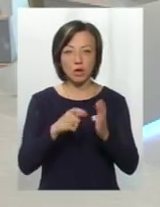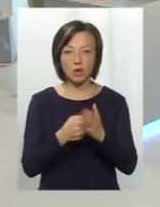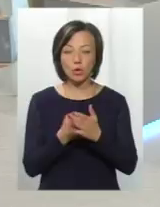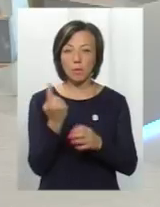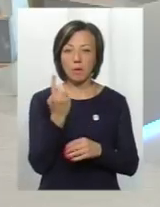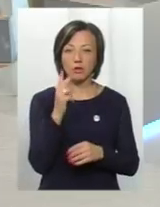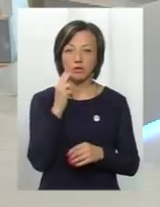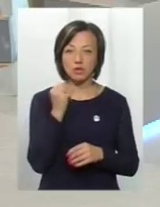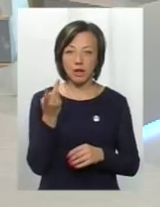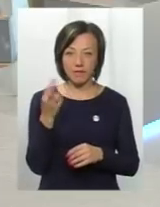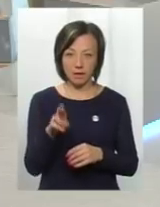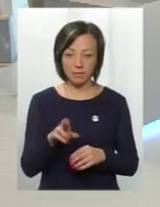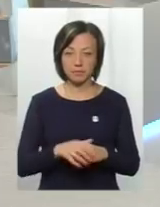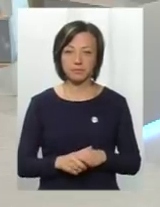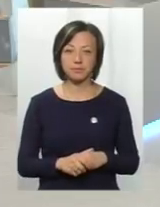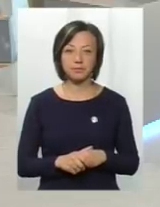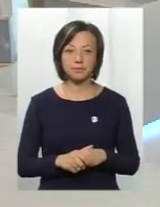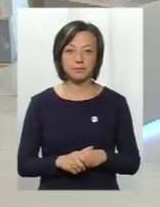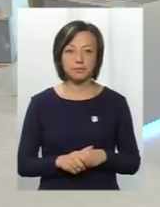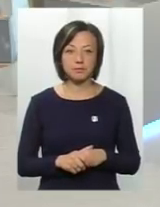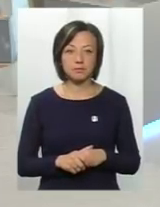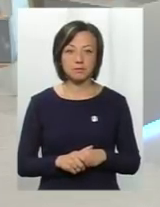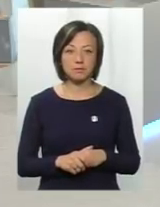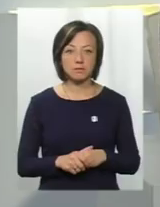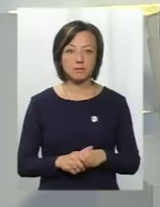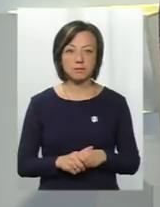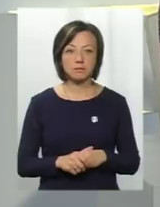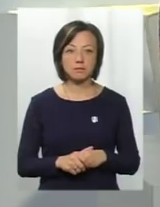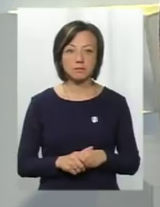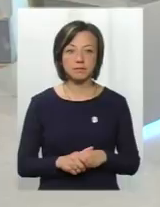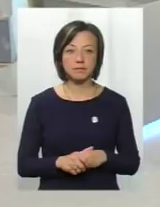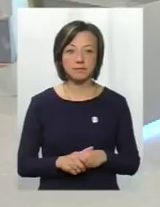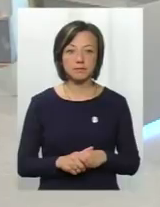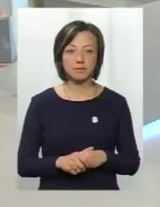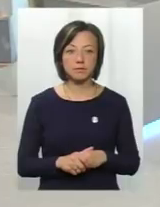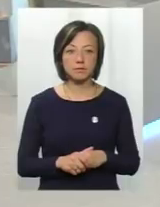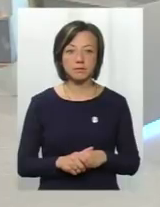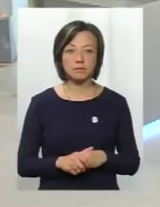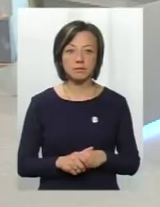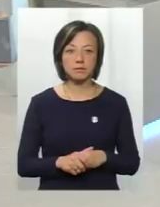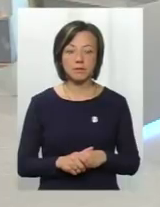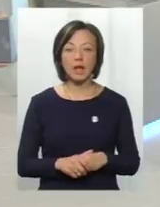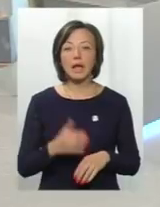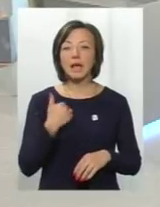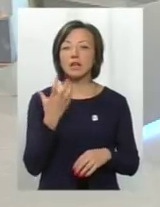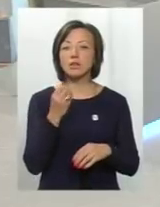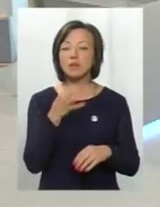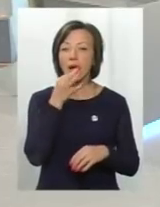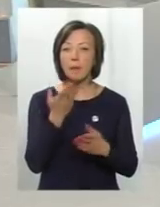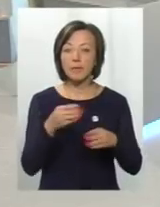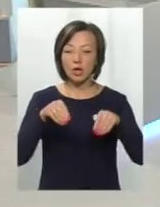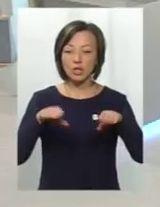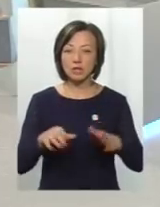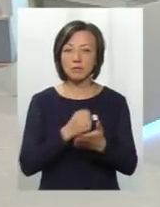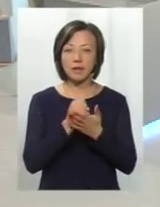до 1 червня 2018 року. Я того, що якби рішення сесії було прийнято,